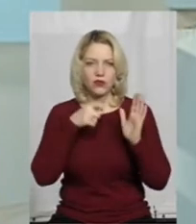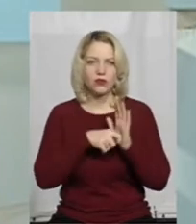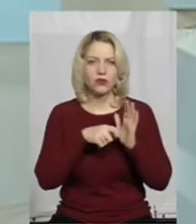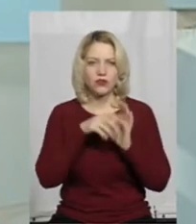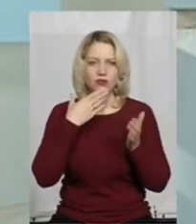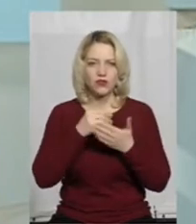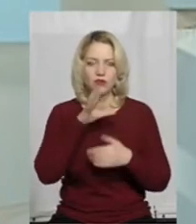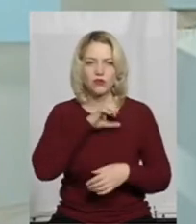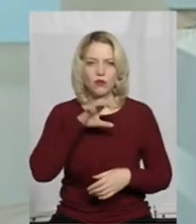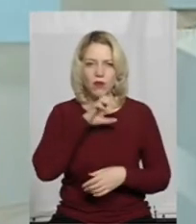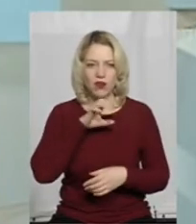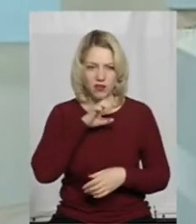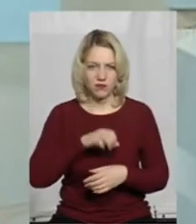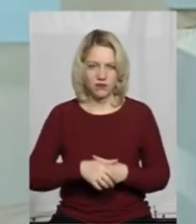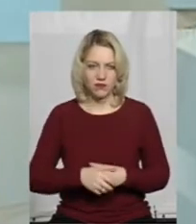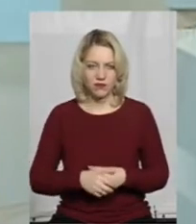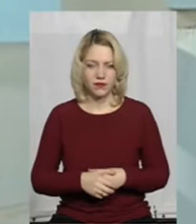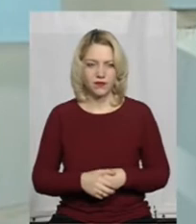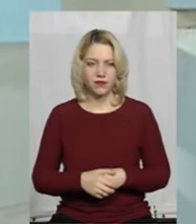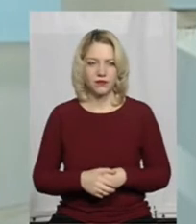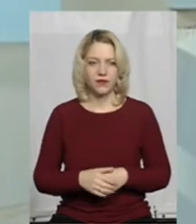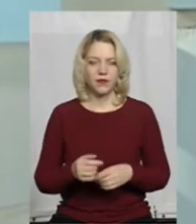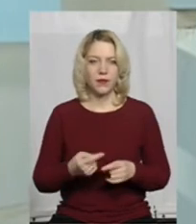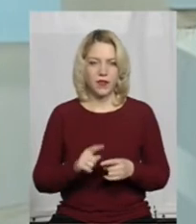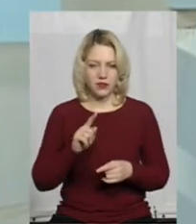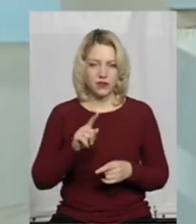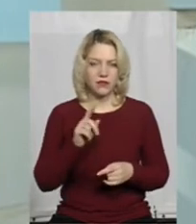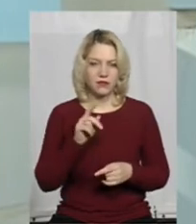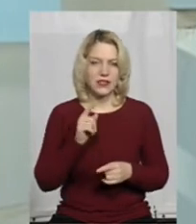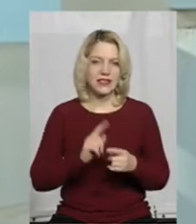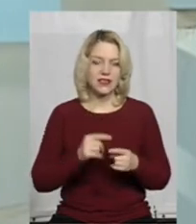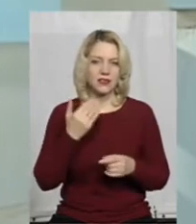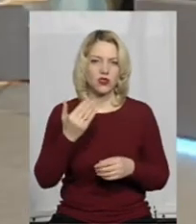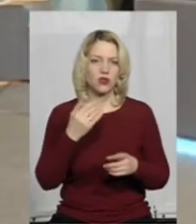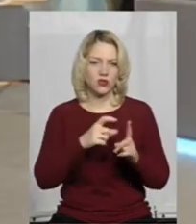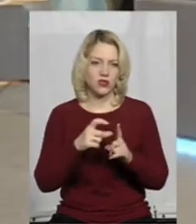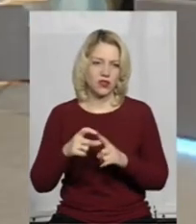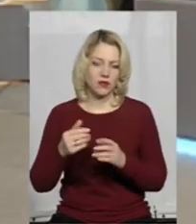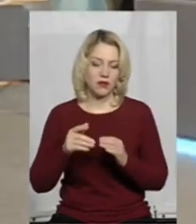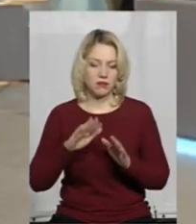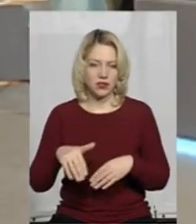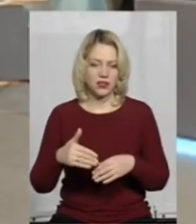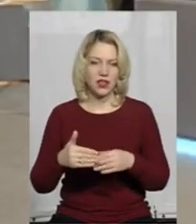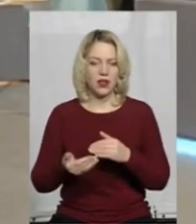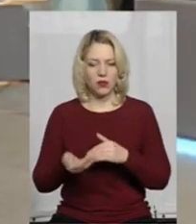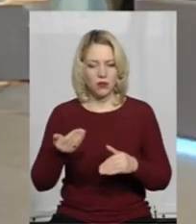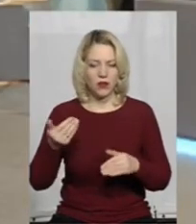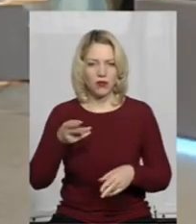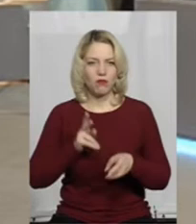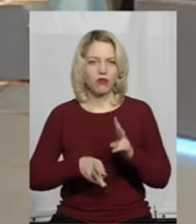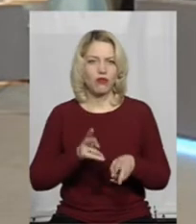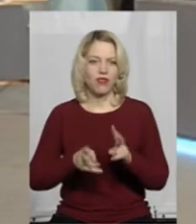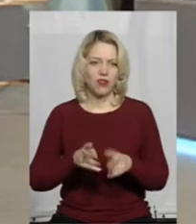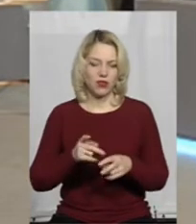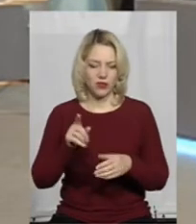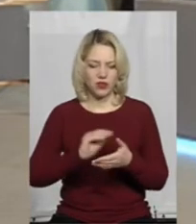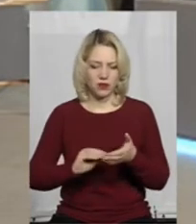собакам після попередньої проварки. Це з його слів. Після попередньої проварки і знову ж написав нам